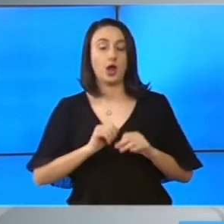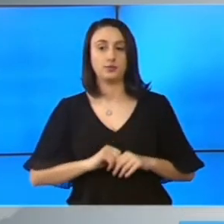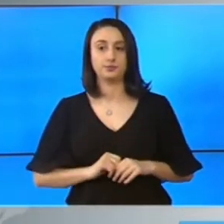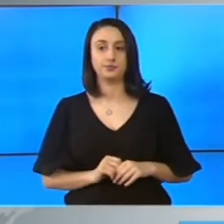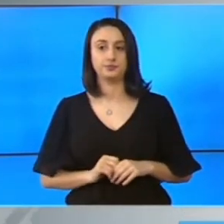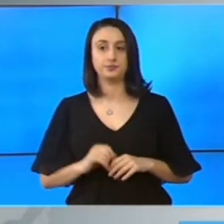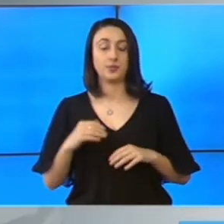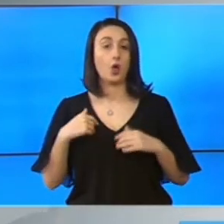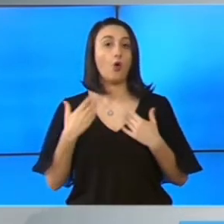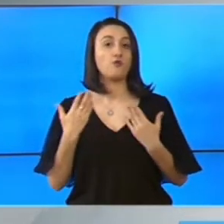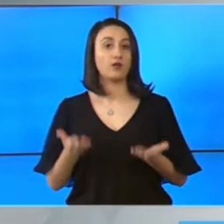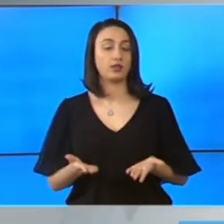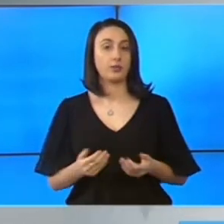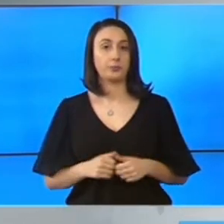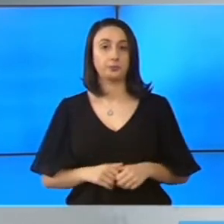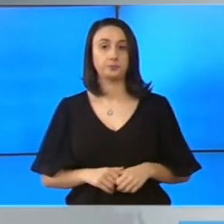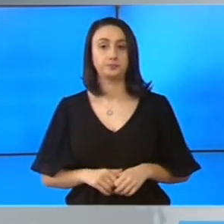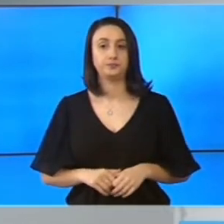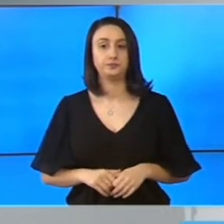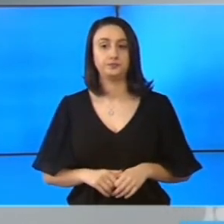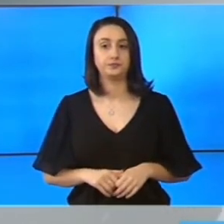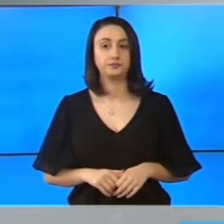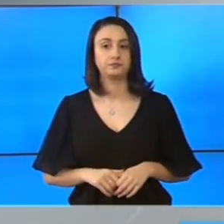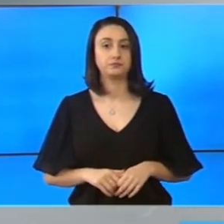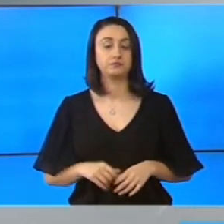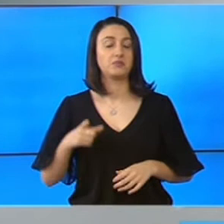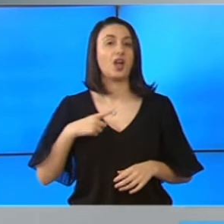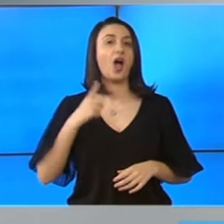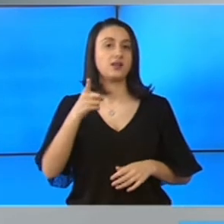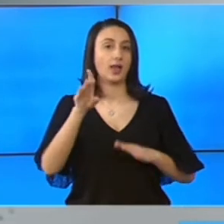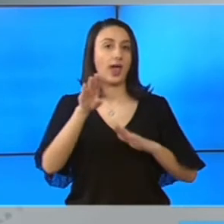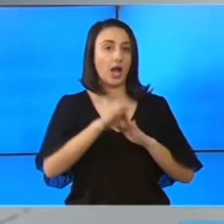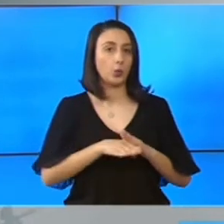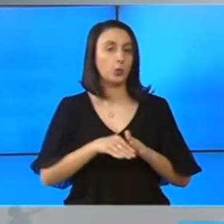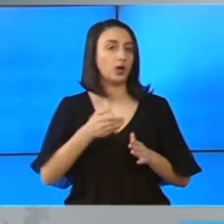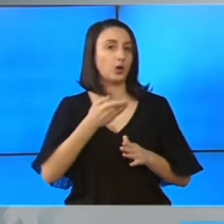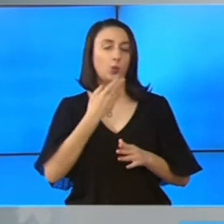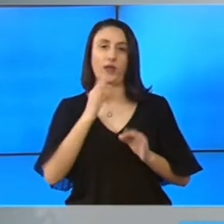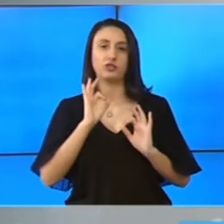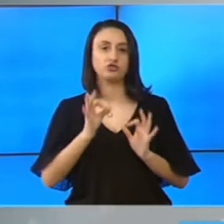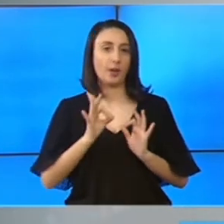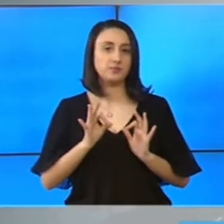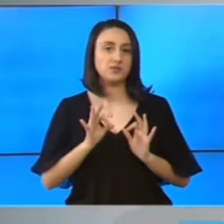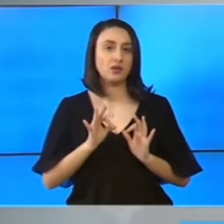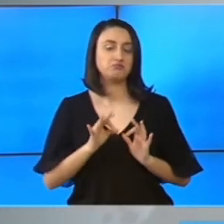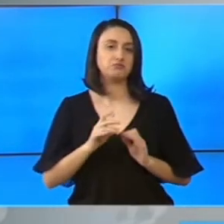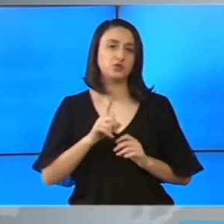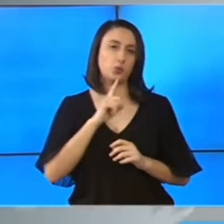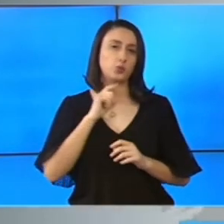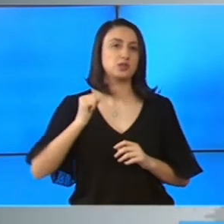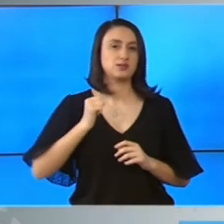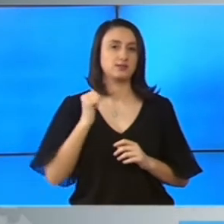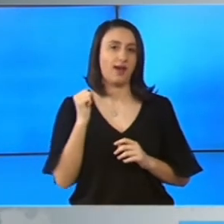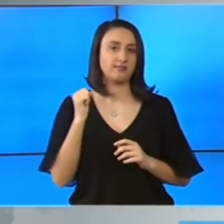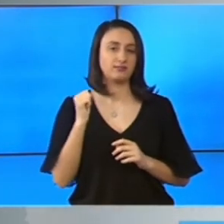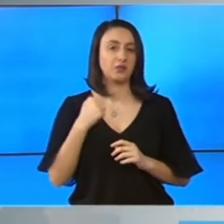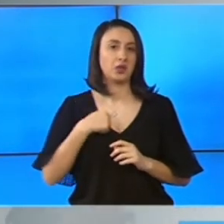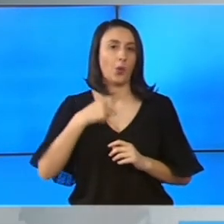alocat și asta este mai degrabă o regulă decât o excepție. Cel puțin în mediul rural, cred că